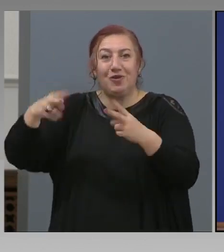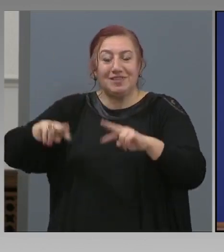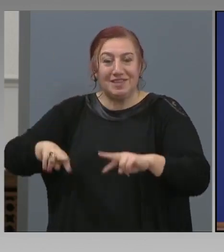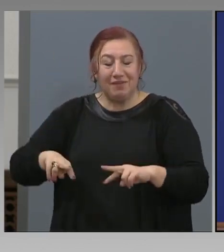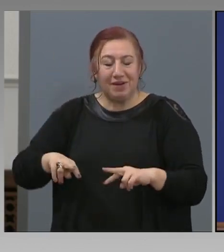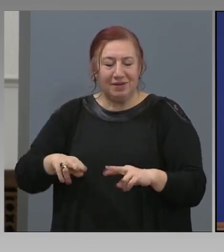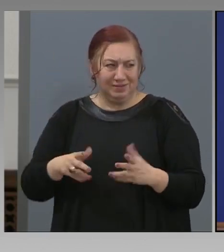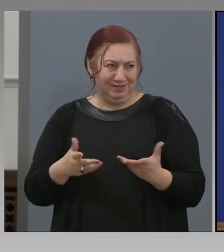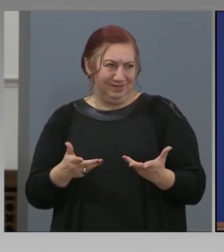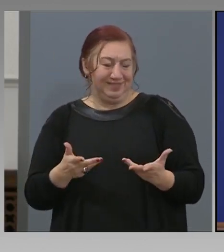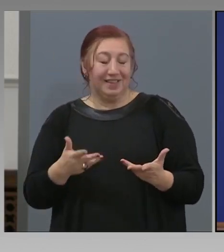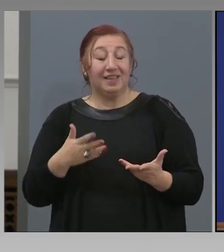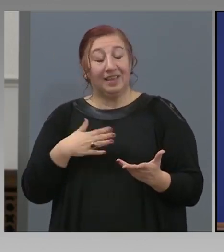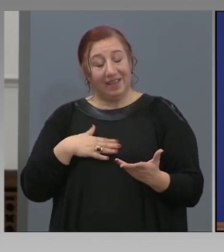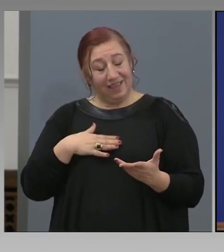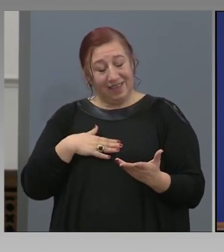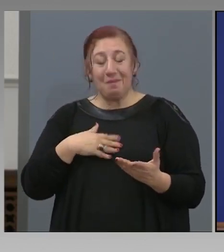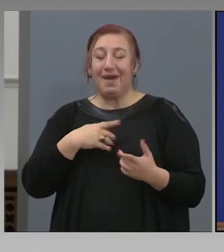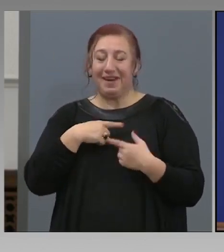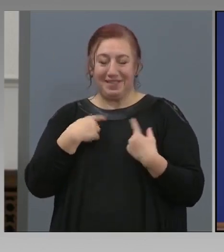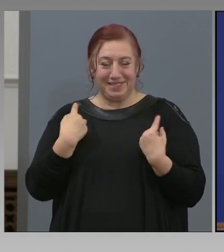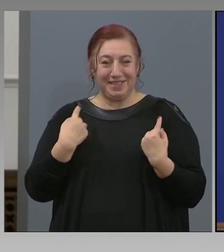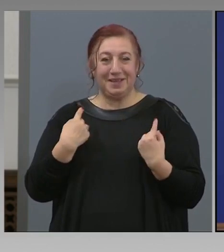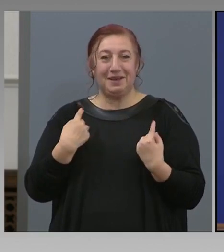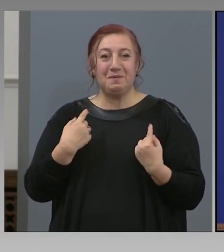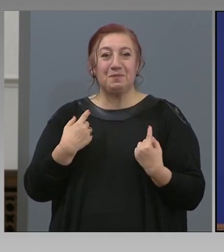Има риск в това отношение, но